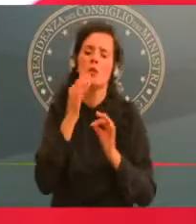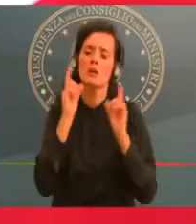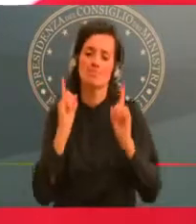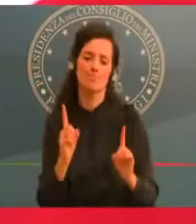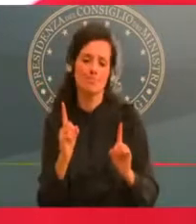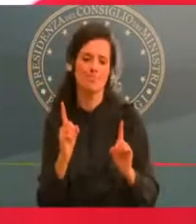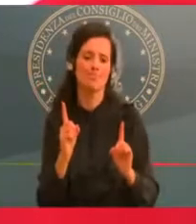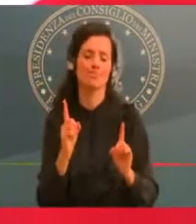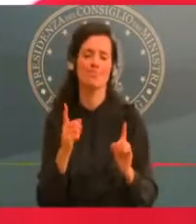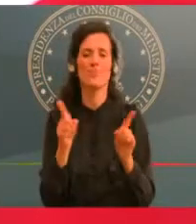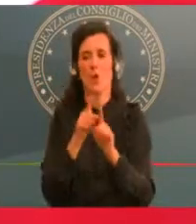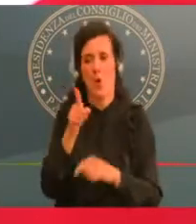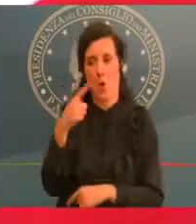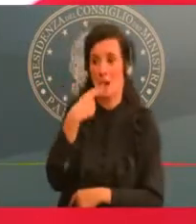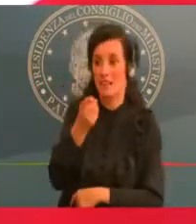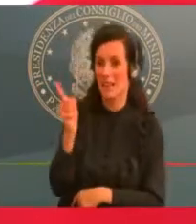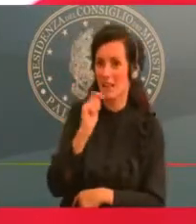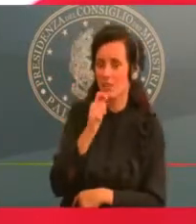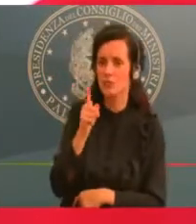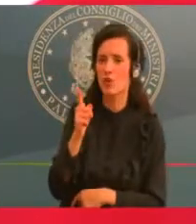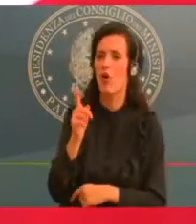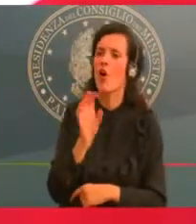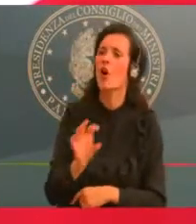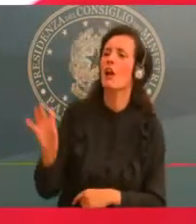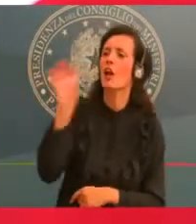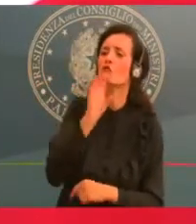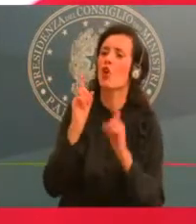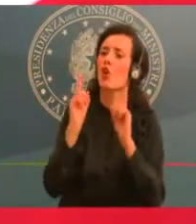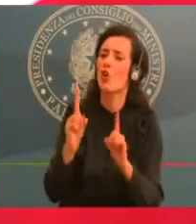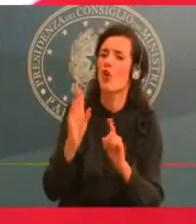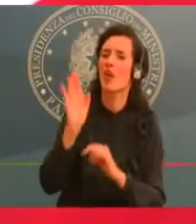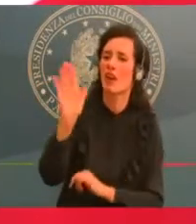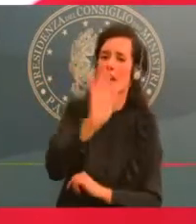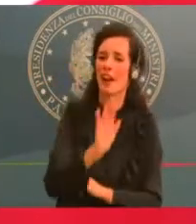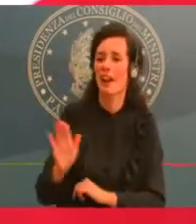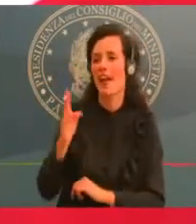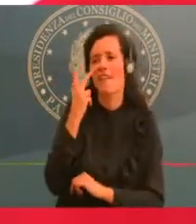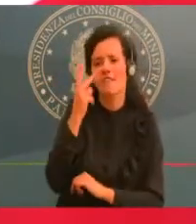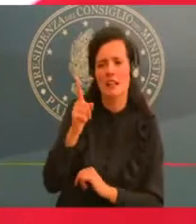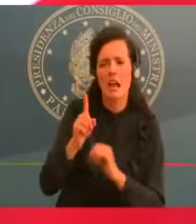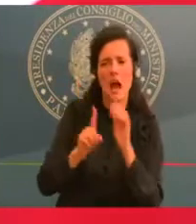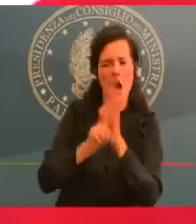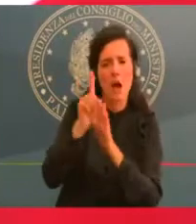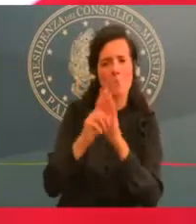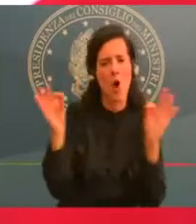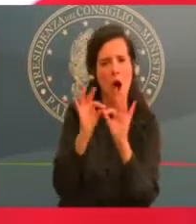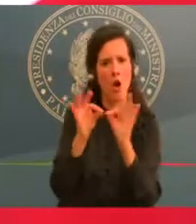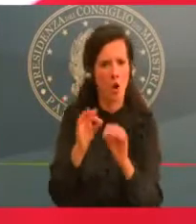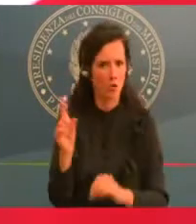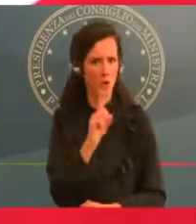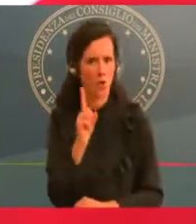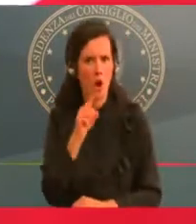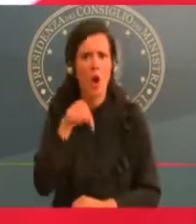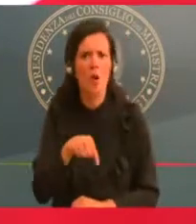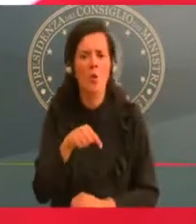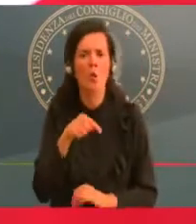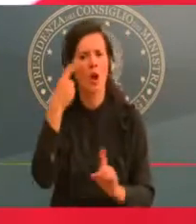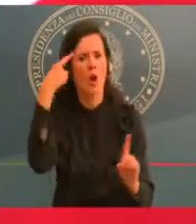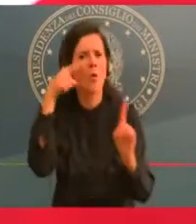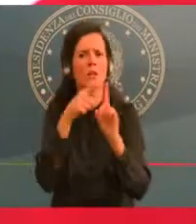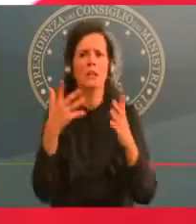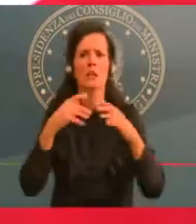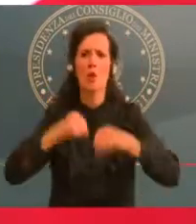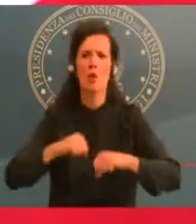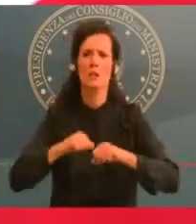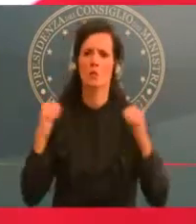negoziazione. e qui stiamo parlando del bene dei cittadini. Non ci possiamo permettere di lasciare a valutazioni